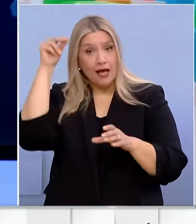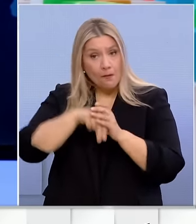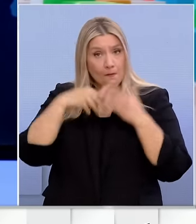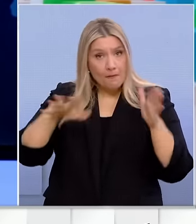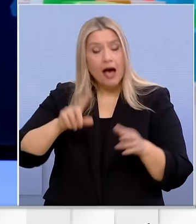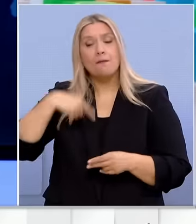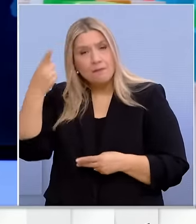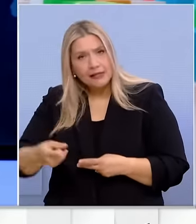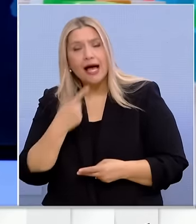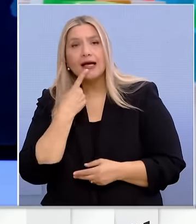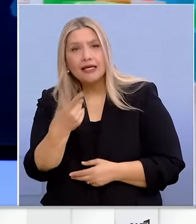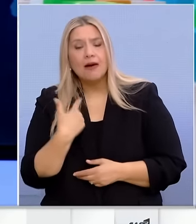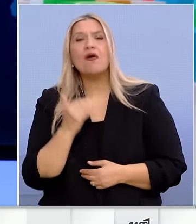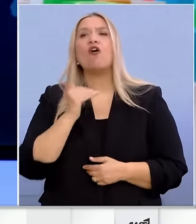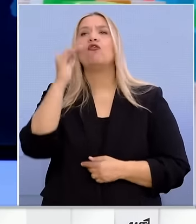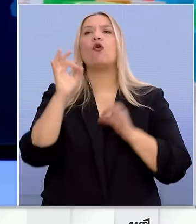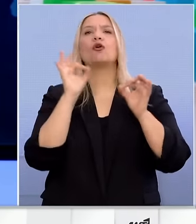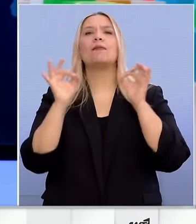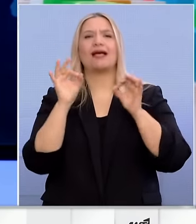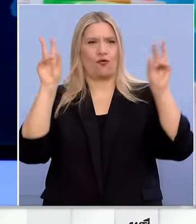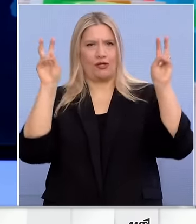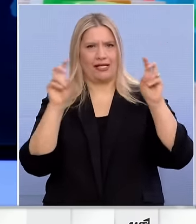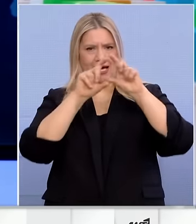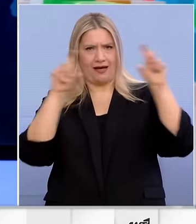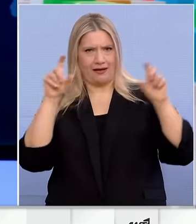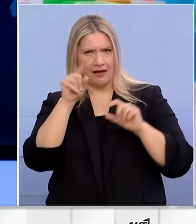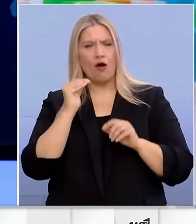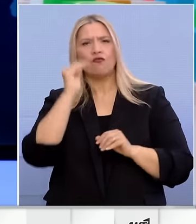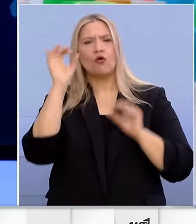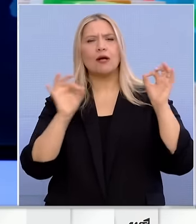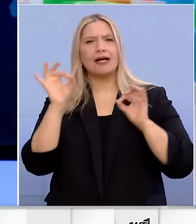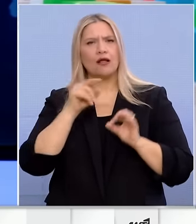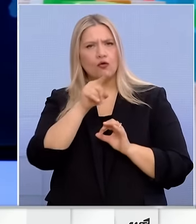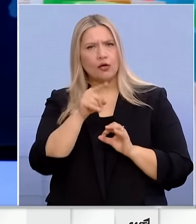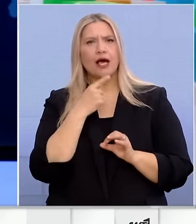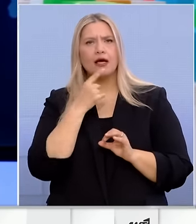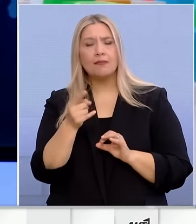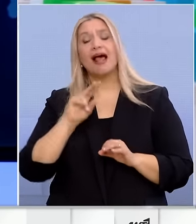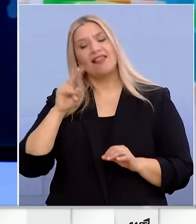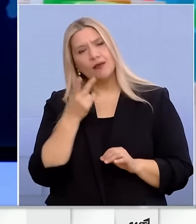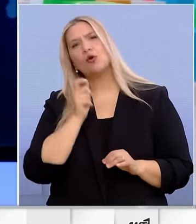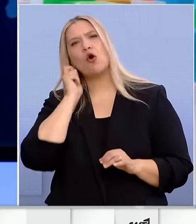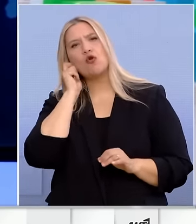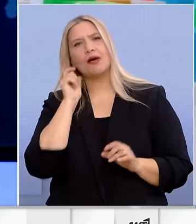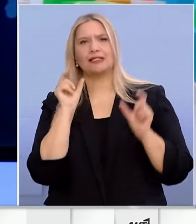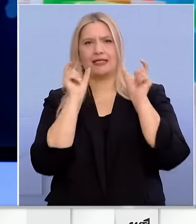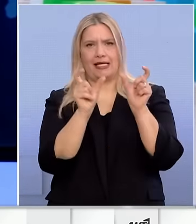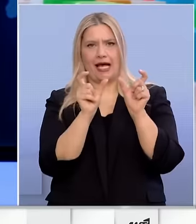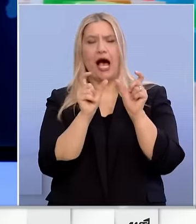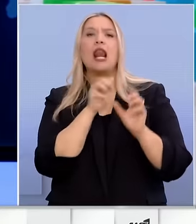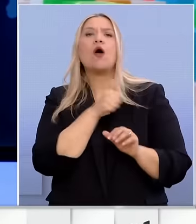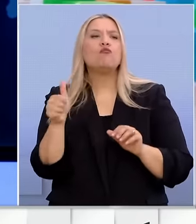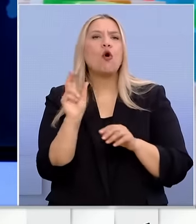συνθήκης ότι και από το Βόρεια Μακεδονία που ο όρος Μακεδονία είπαμε ότι θα χρησιμοποιείται με διπλή ονομασία αλλά μόνος